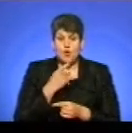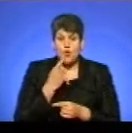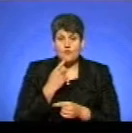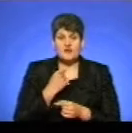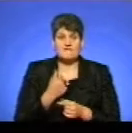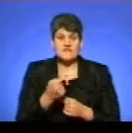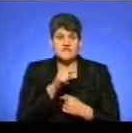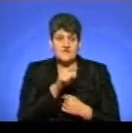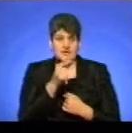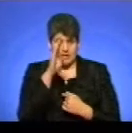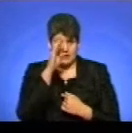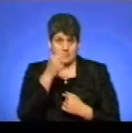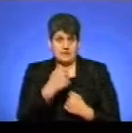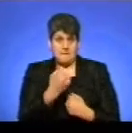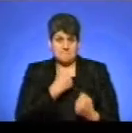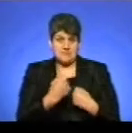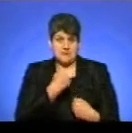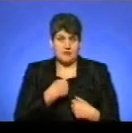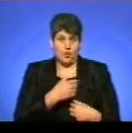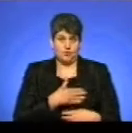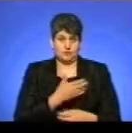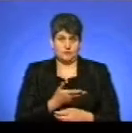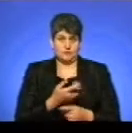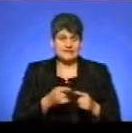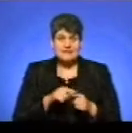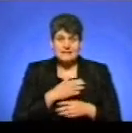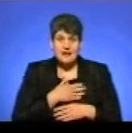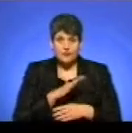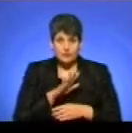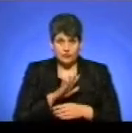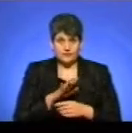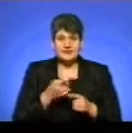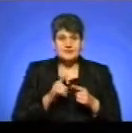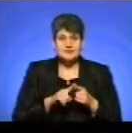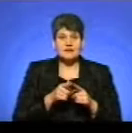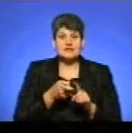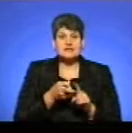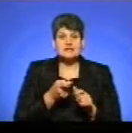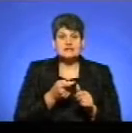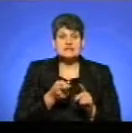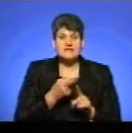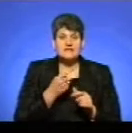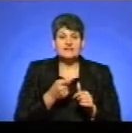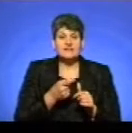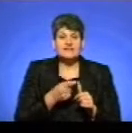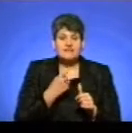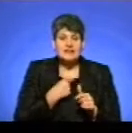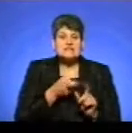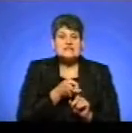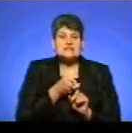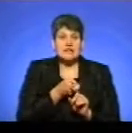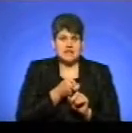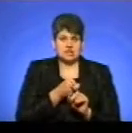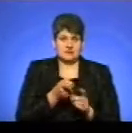от він мене б'є, але я його люблю, ну це не любов. Це називається у психології невротично залежні стосунки. Це до любові має дуже